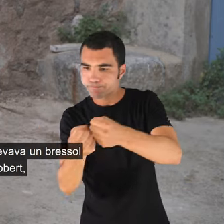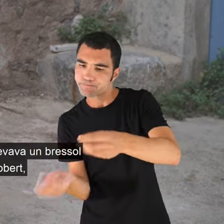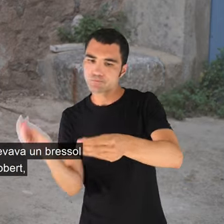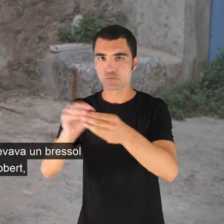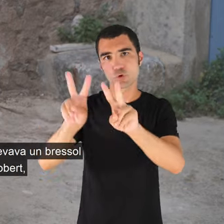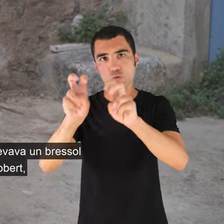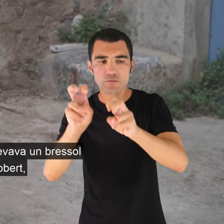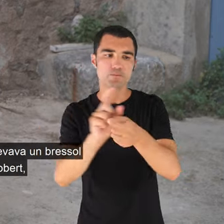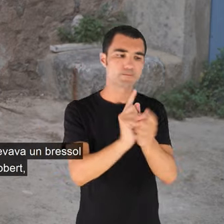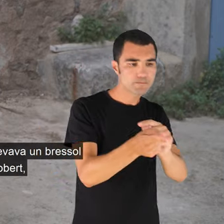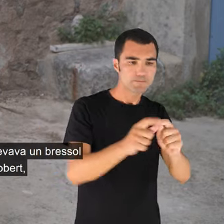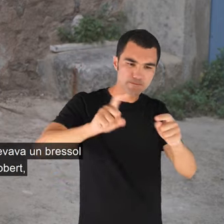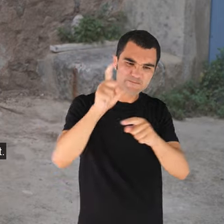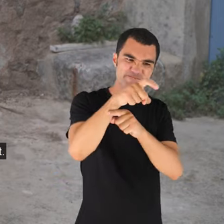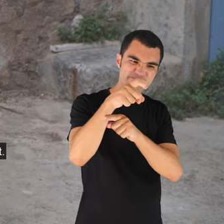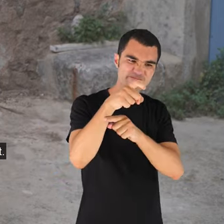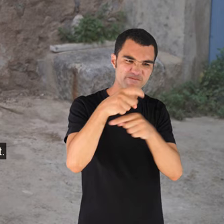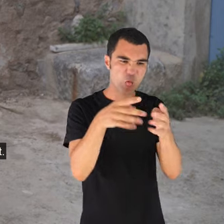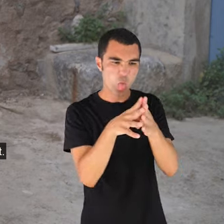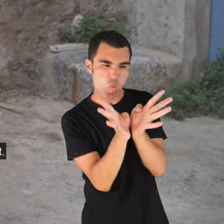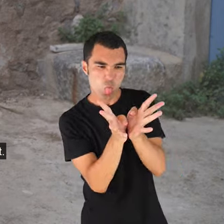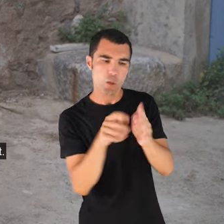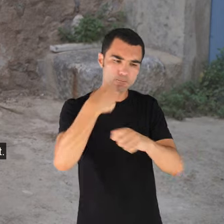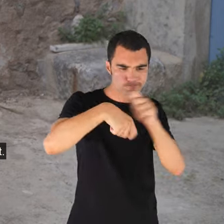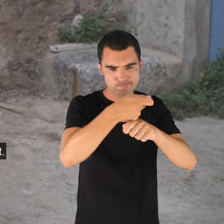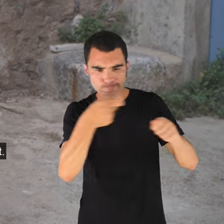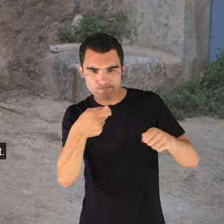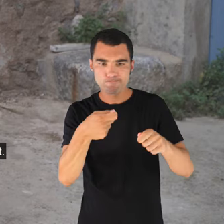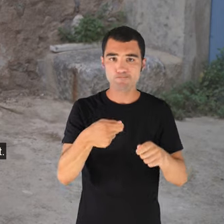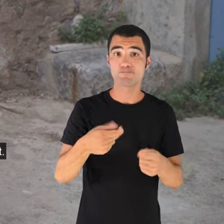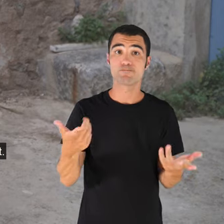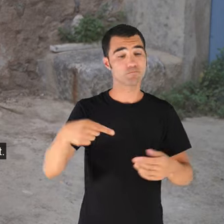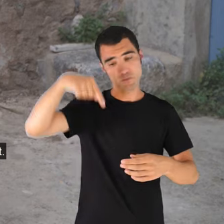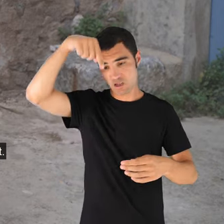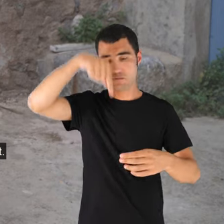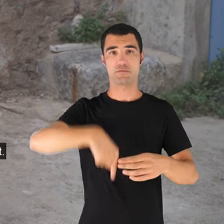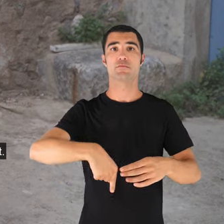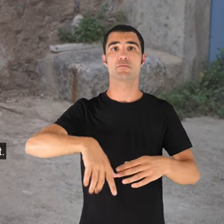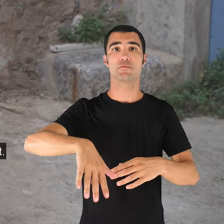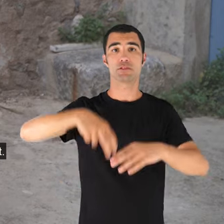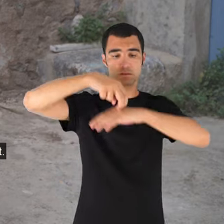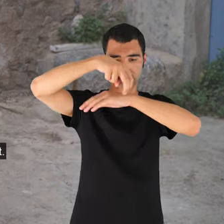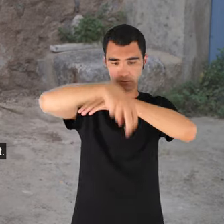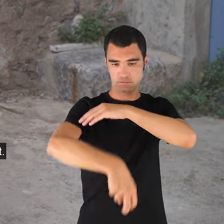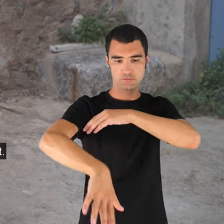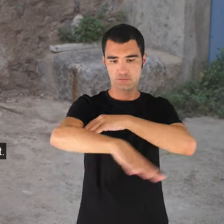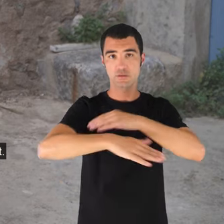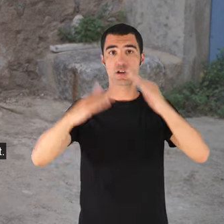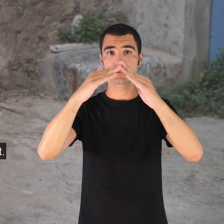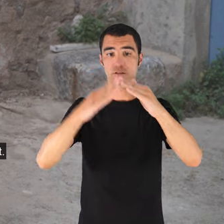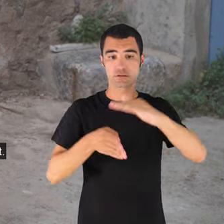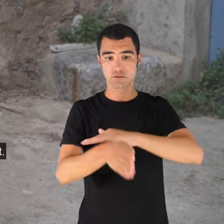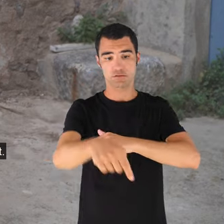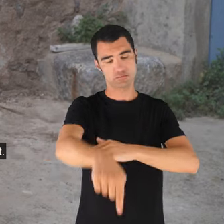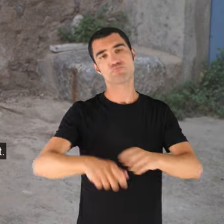nam, perquè estava un poc obert, tot això. I estava a baix de sa, de sa escala, a sa entrada de canostra, i totes temps